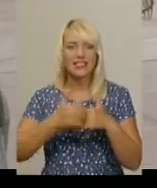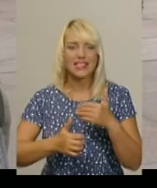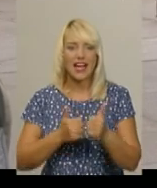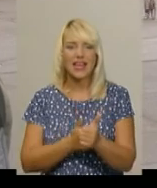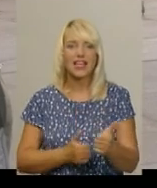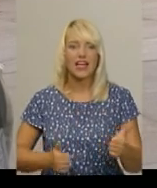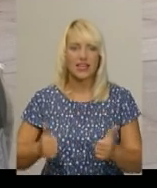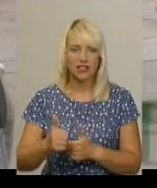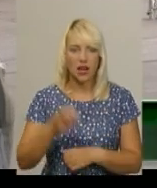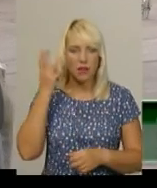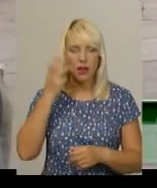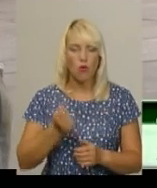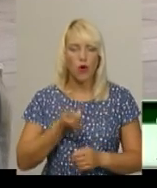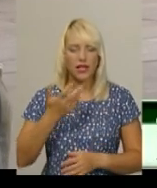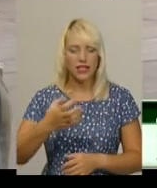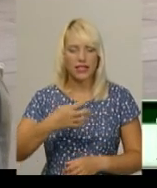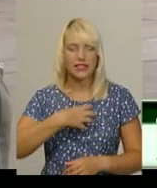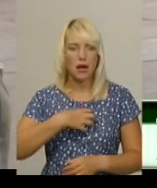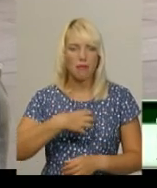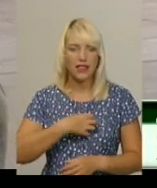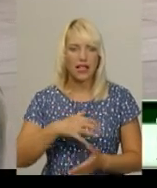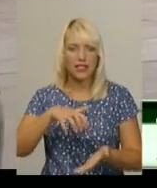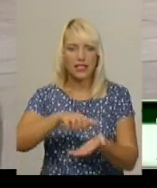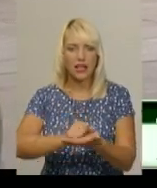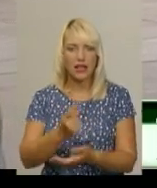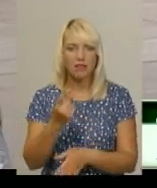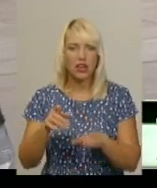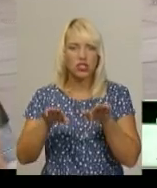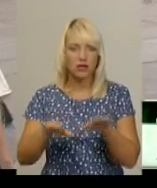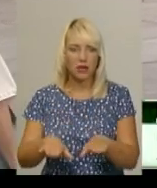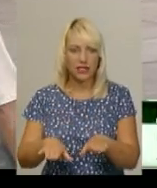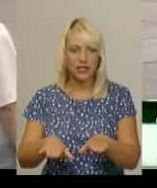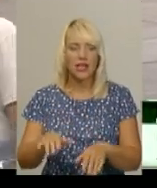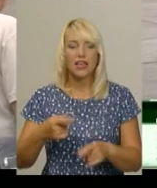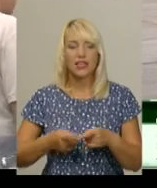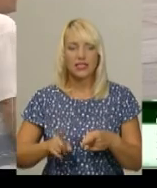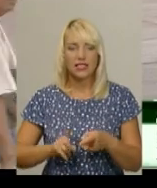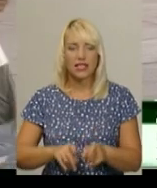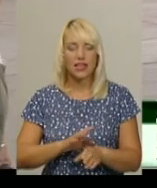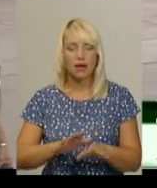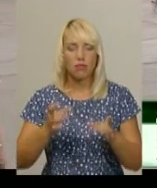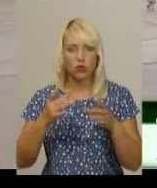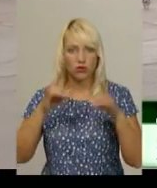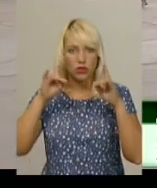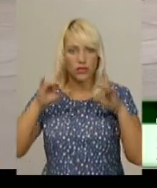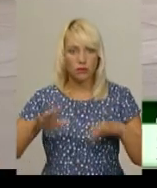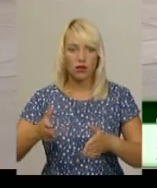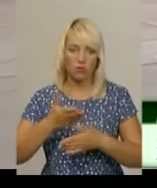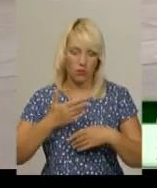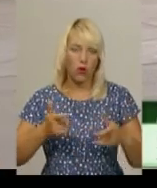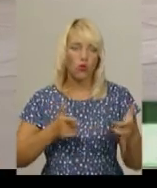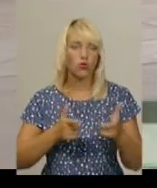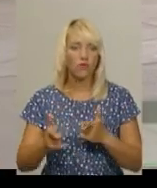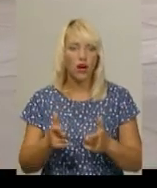по кількості медалей, Хмельницька область зайняла зараз перше місце. І це не то, що несподіванка, ми готувалися,